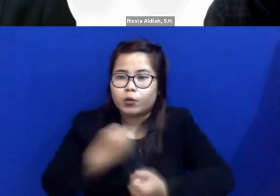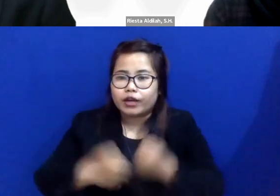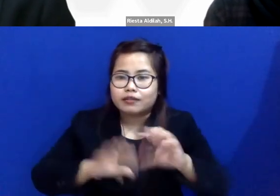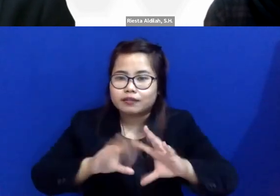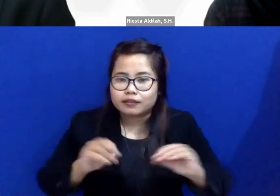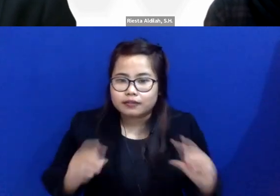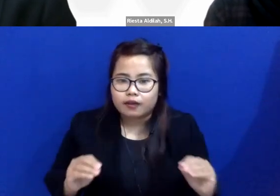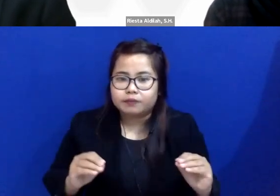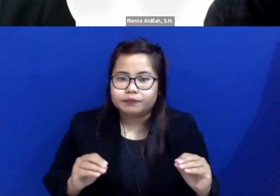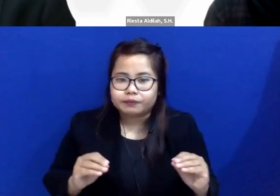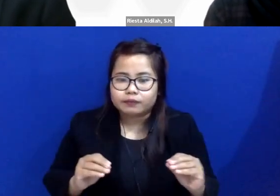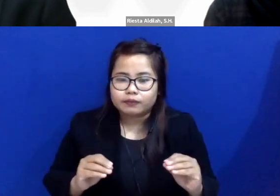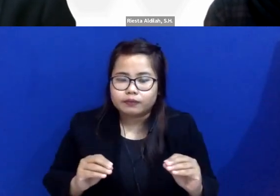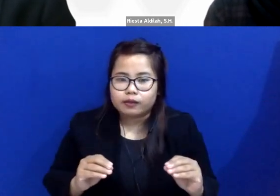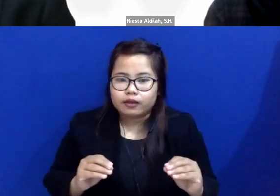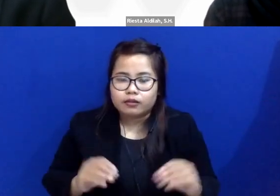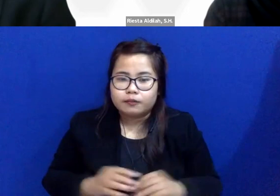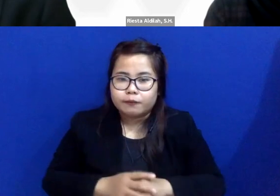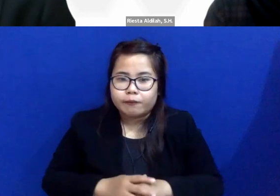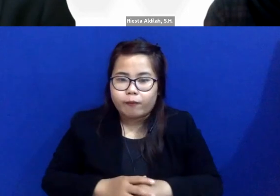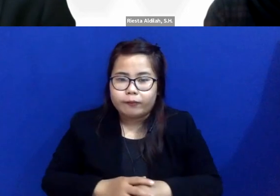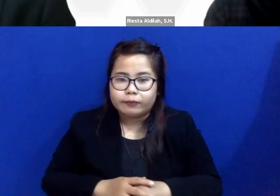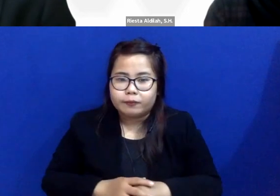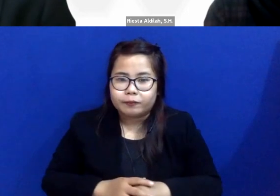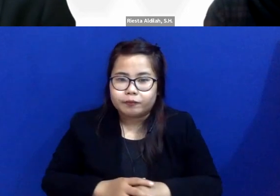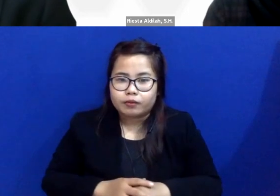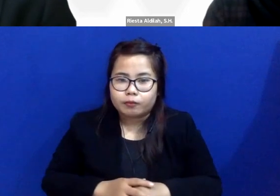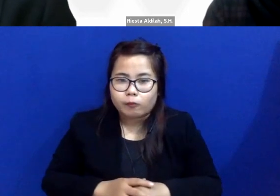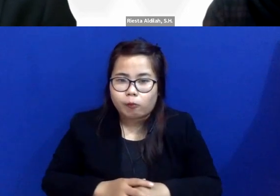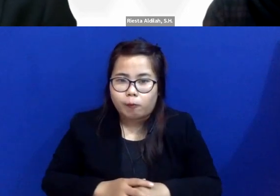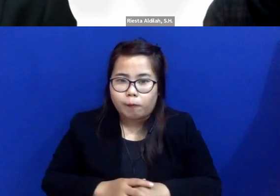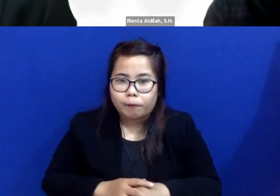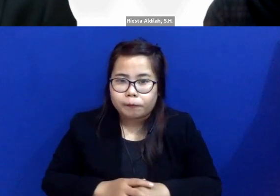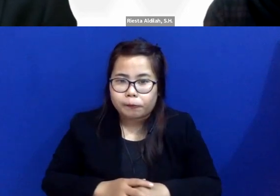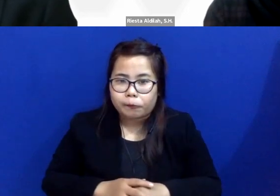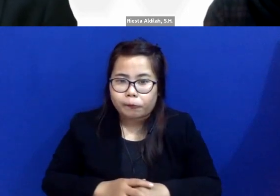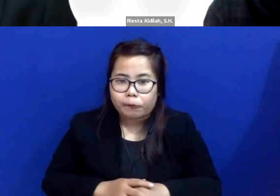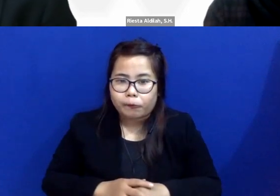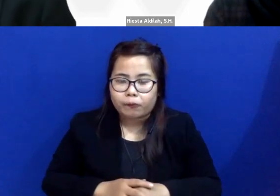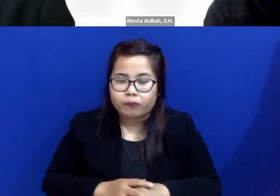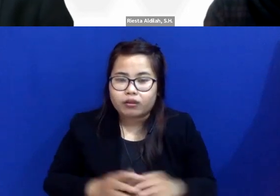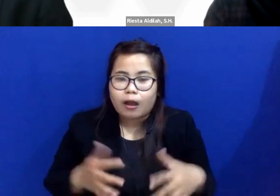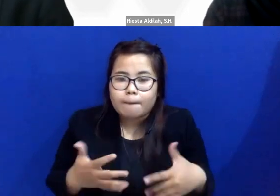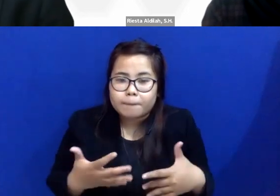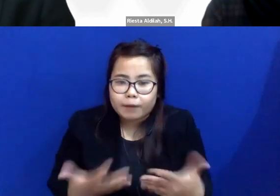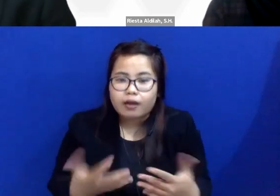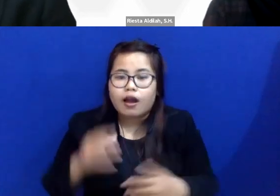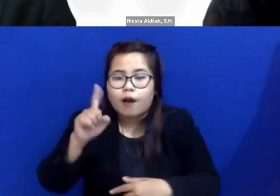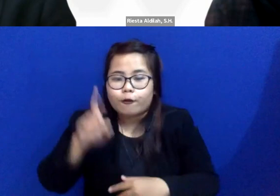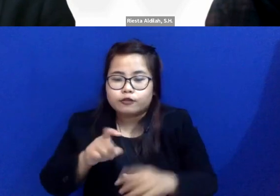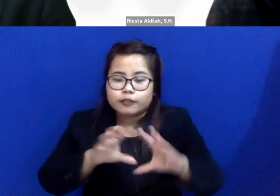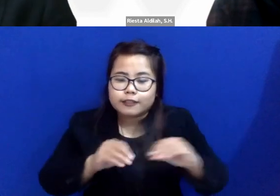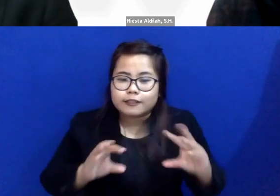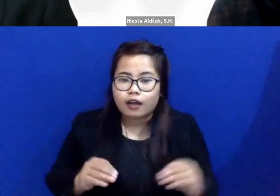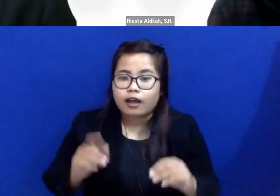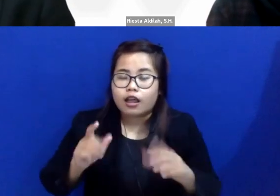dan apa yang dikerjakan lawan itu